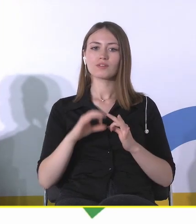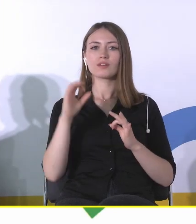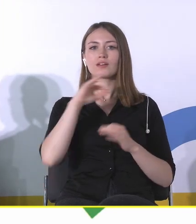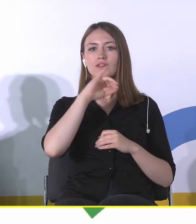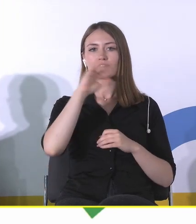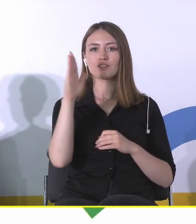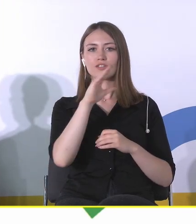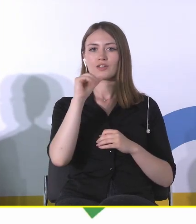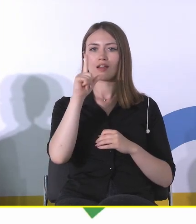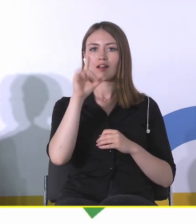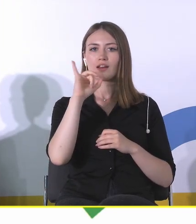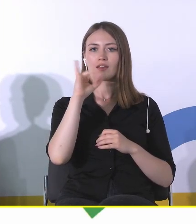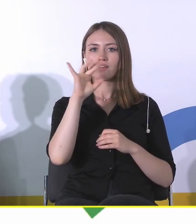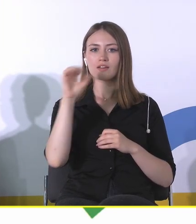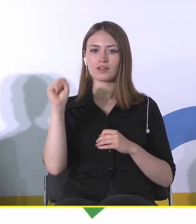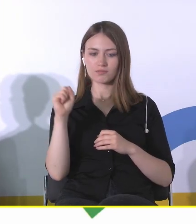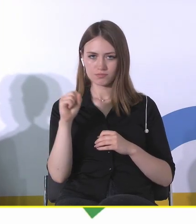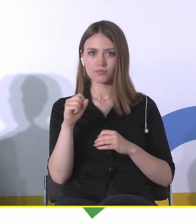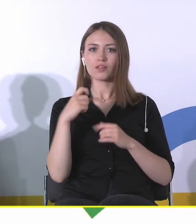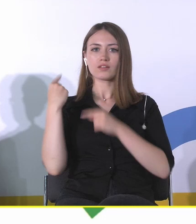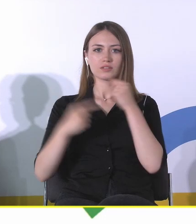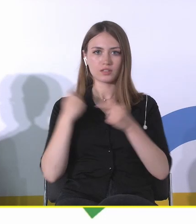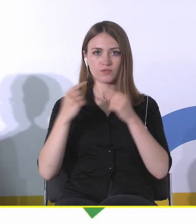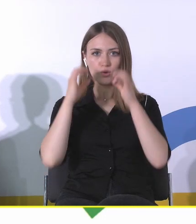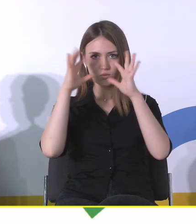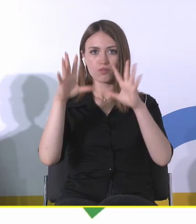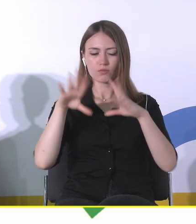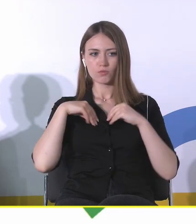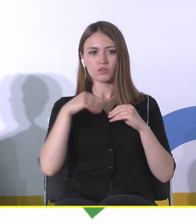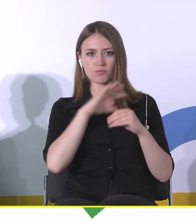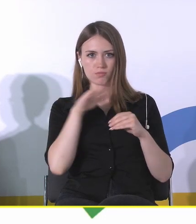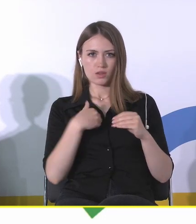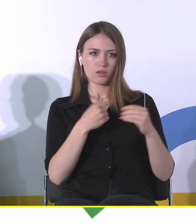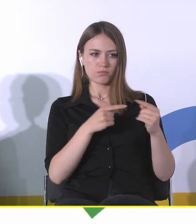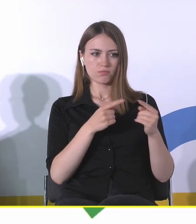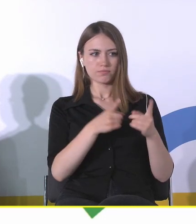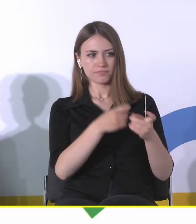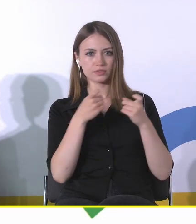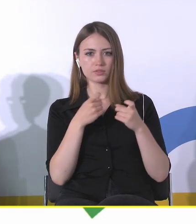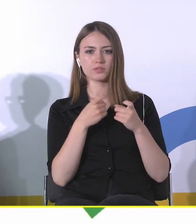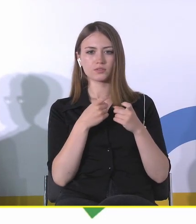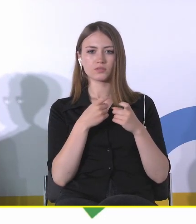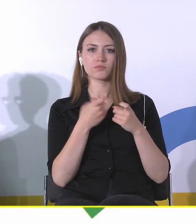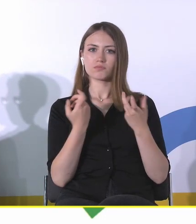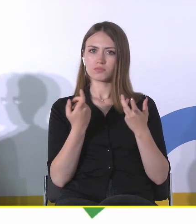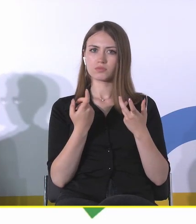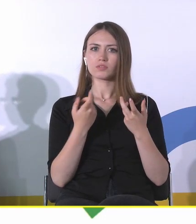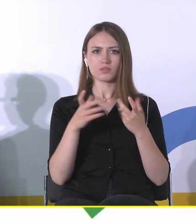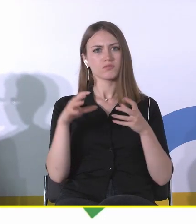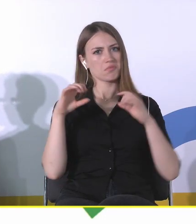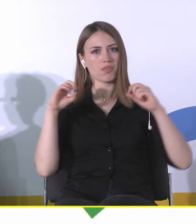Czy dziedzictwo kulturowe może pozostać dla nas punktem odniesienia? Czy może pozostać dla nas punktem odniesienia? na pewno tak, bo